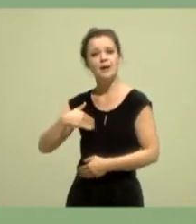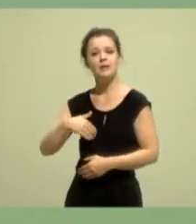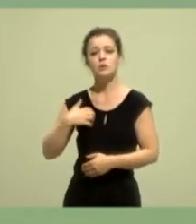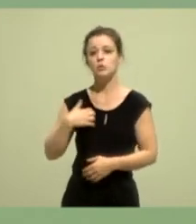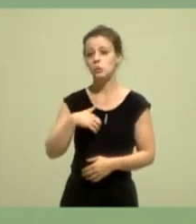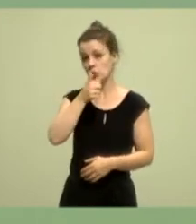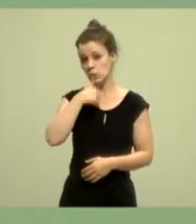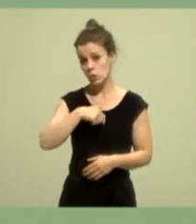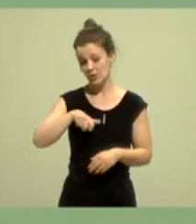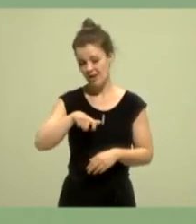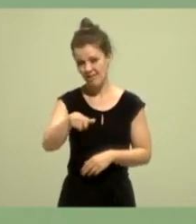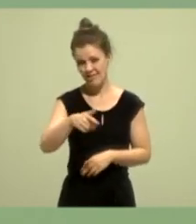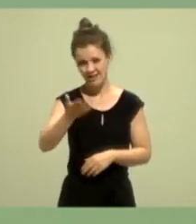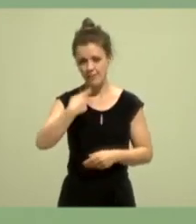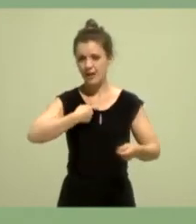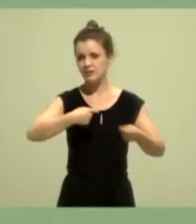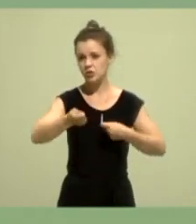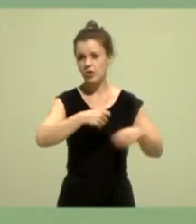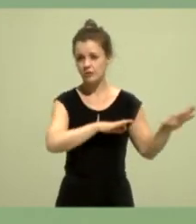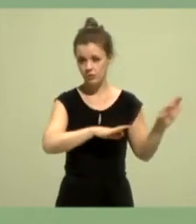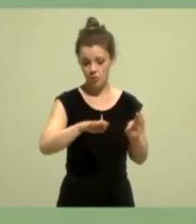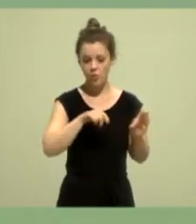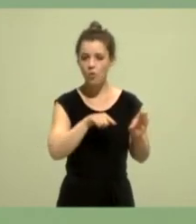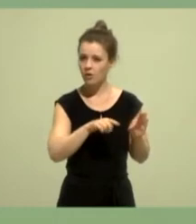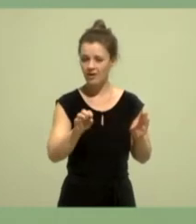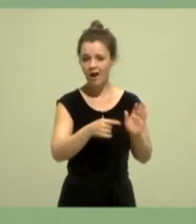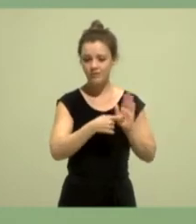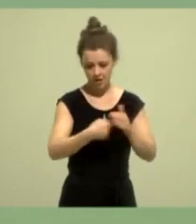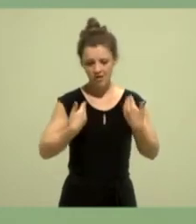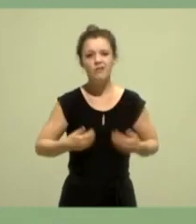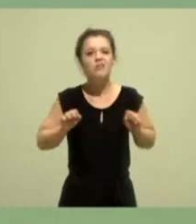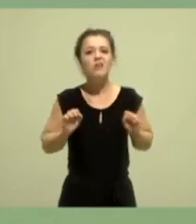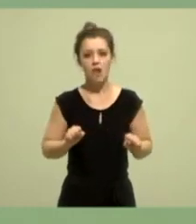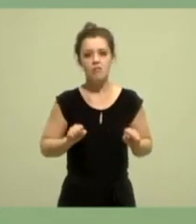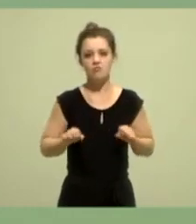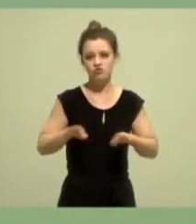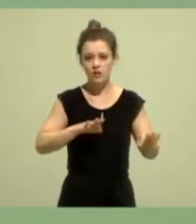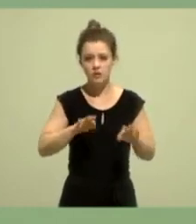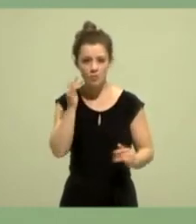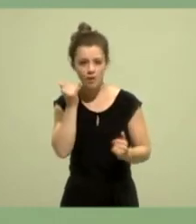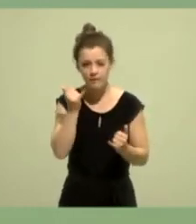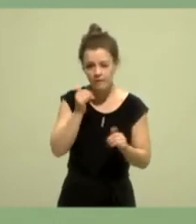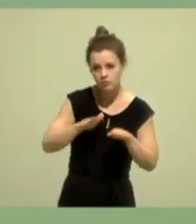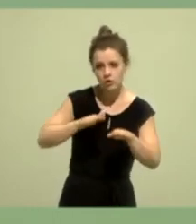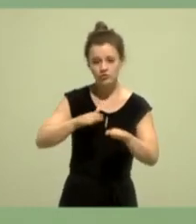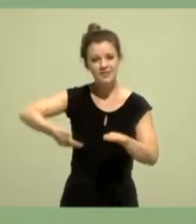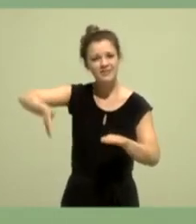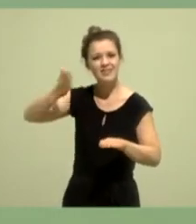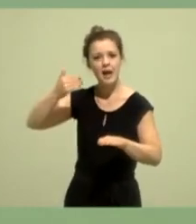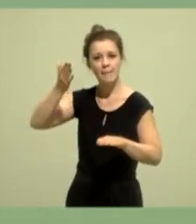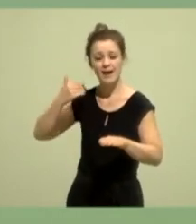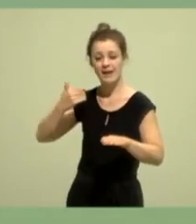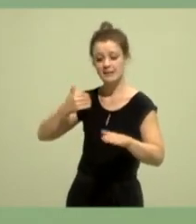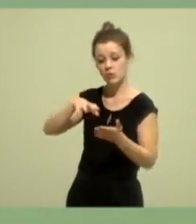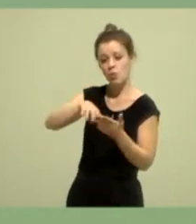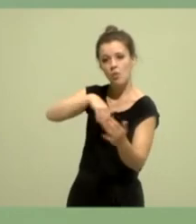konnte ich dieses strategische Denken unter Beweis stellen. Mit einer Kommunalwahlkampagne haben wir es geschafft, 100 junge